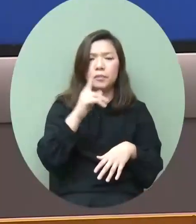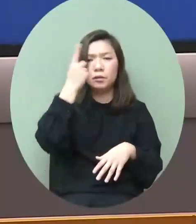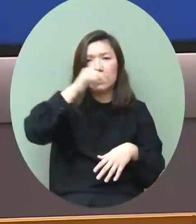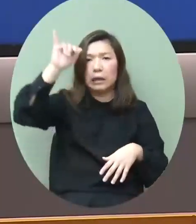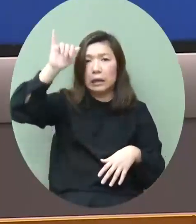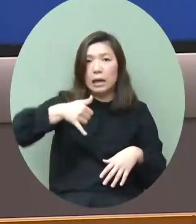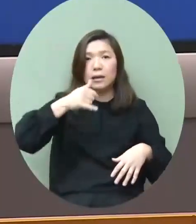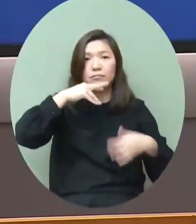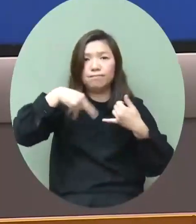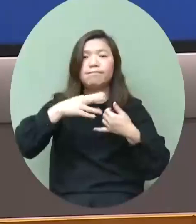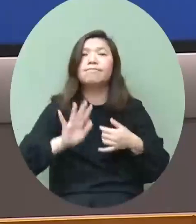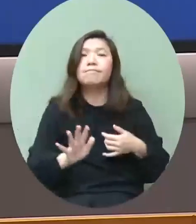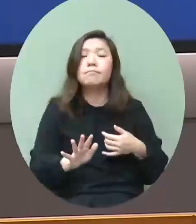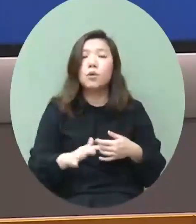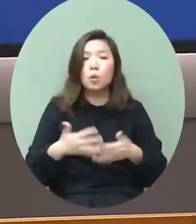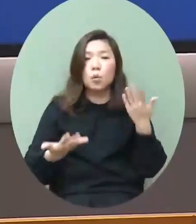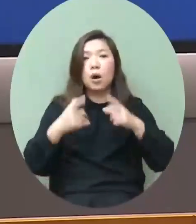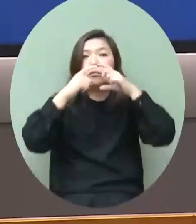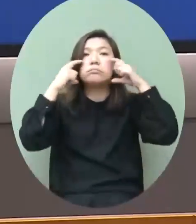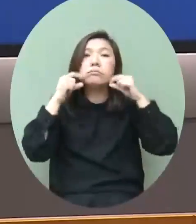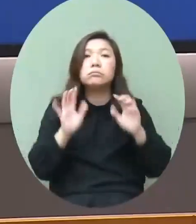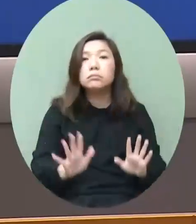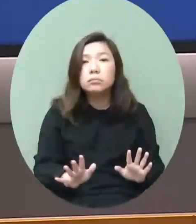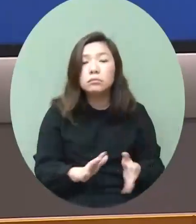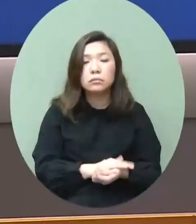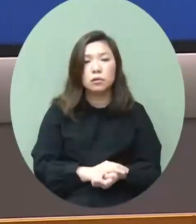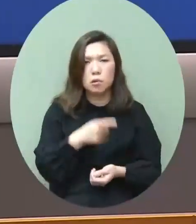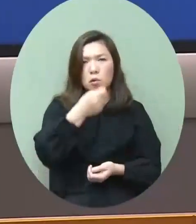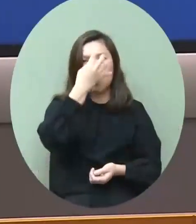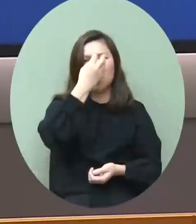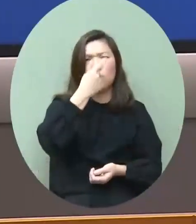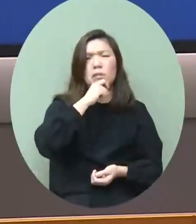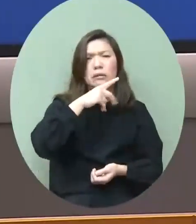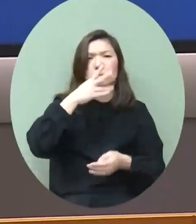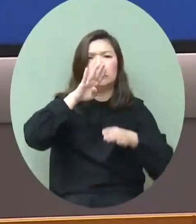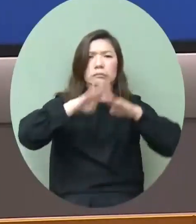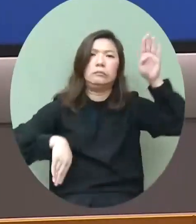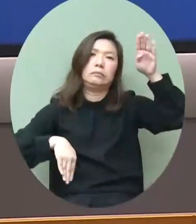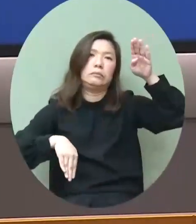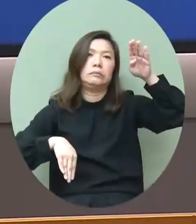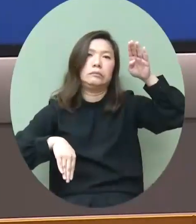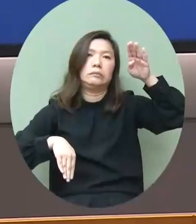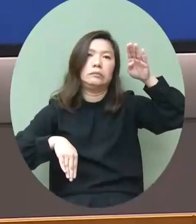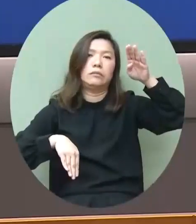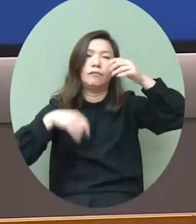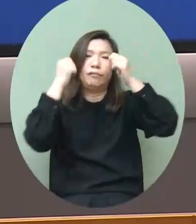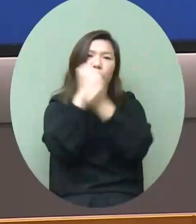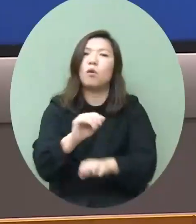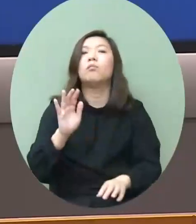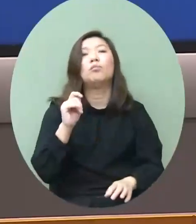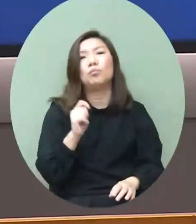境檢疫甚至有些不需要戴口罩但是香港遠遠不是這種放寬